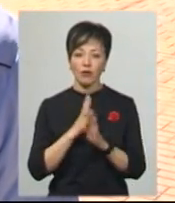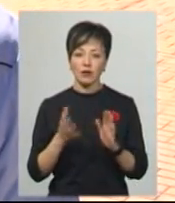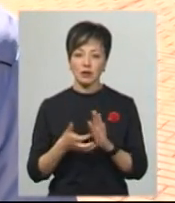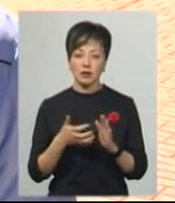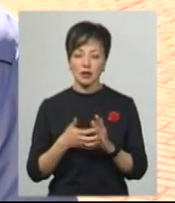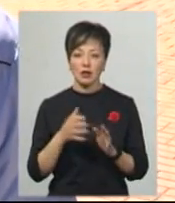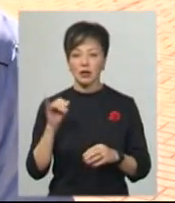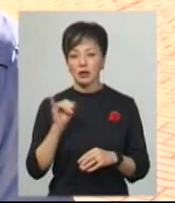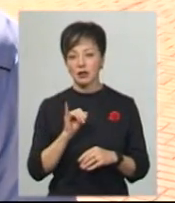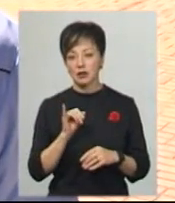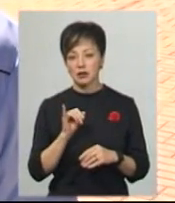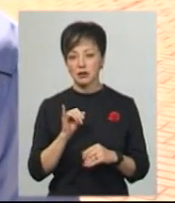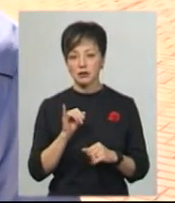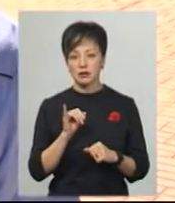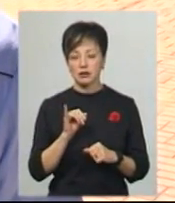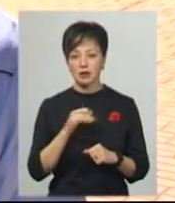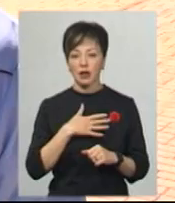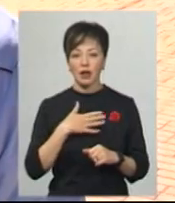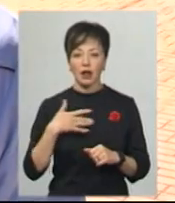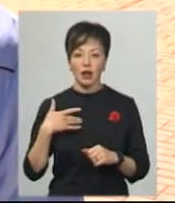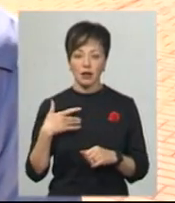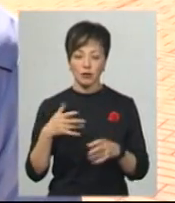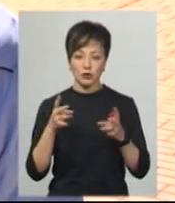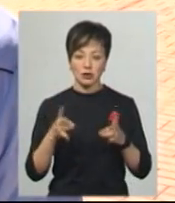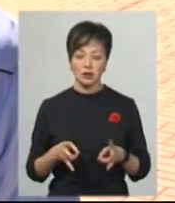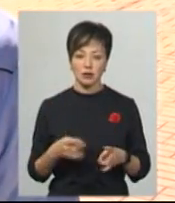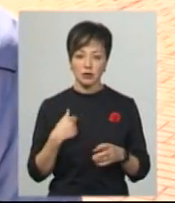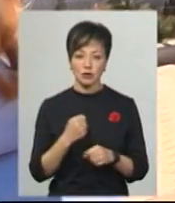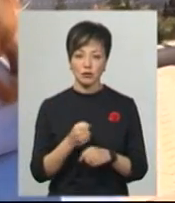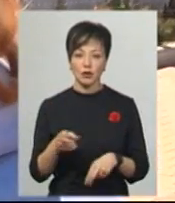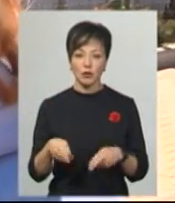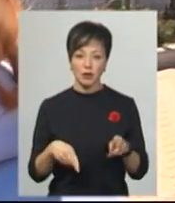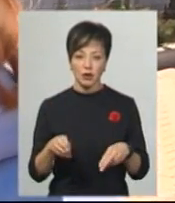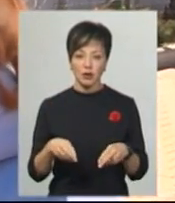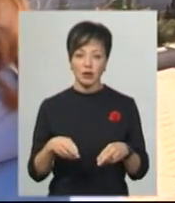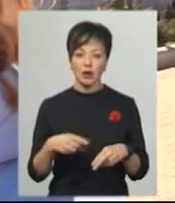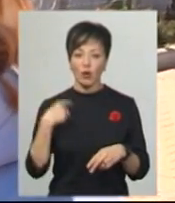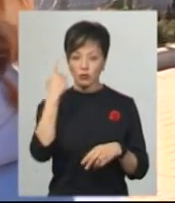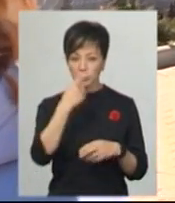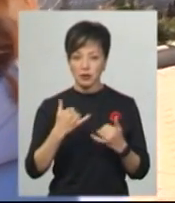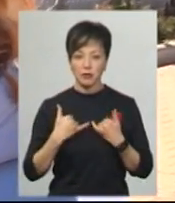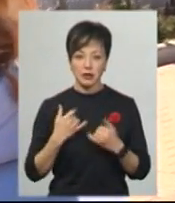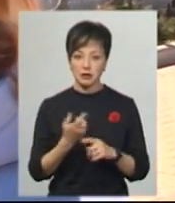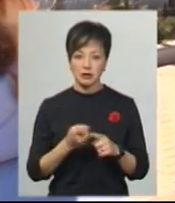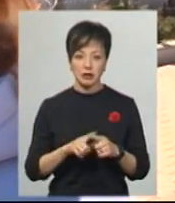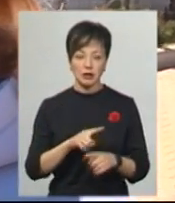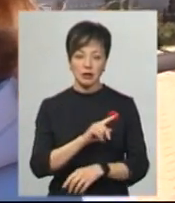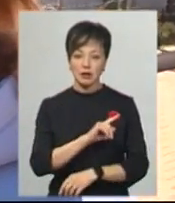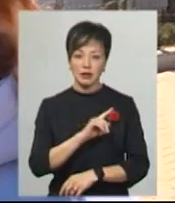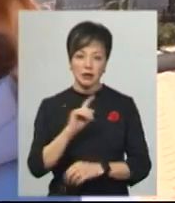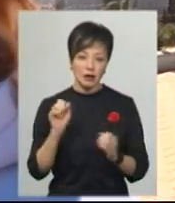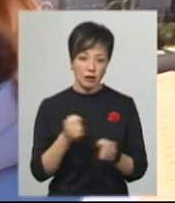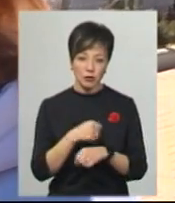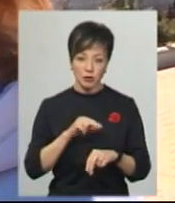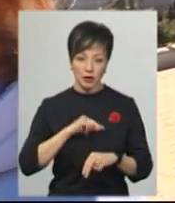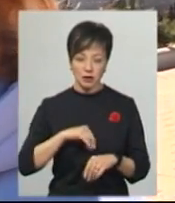в крові і легення пострадала. Мені зробили операцію. Лічно для мене це непосильна операція, тому